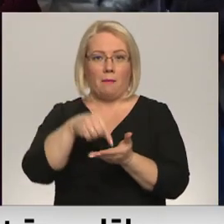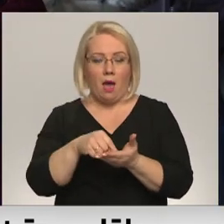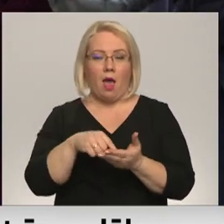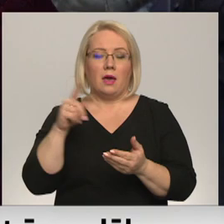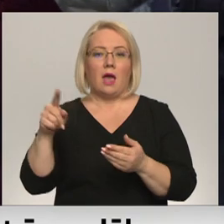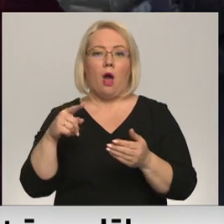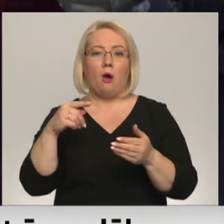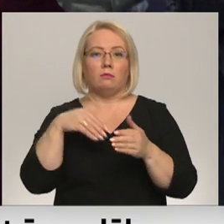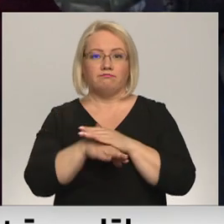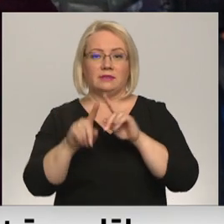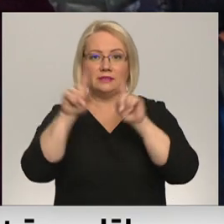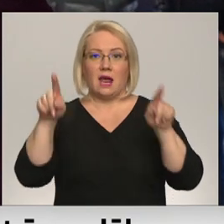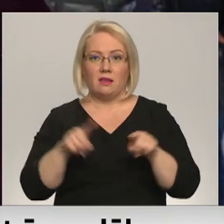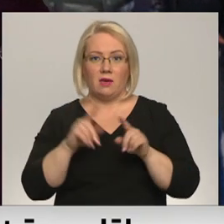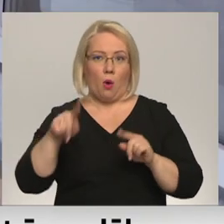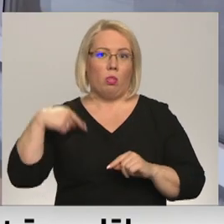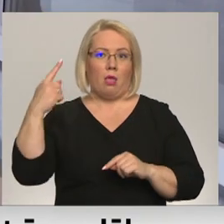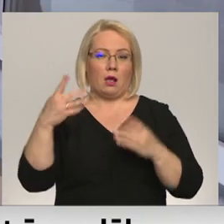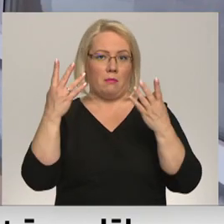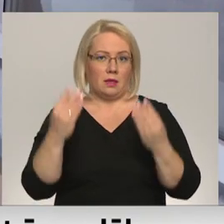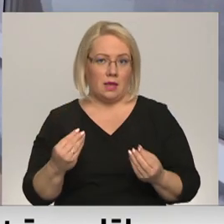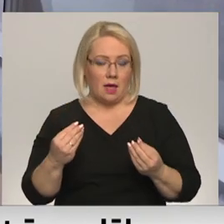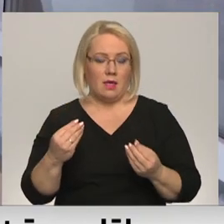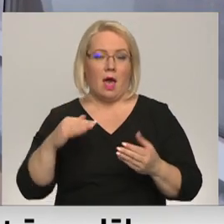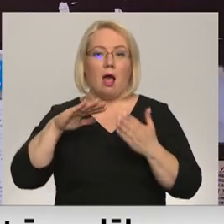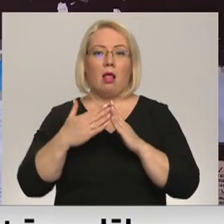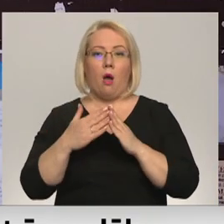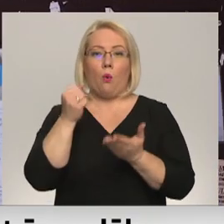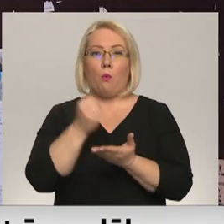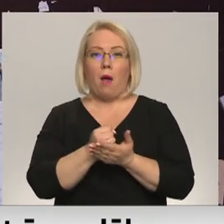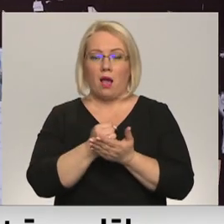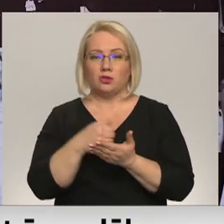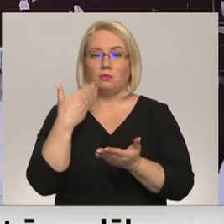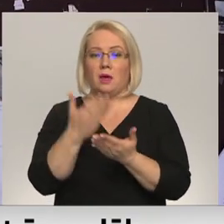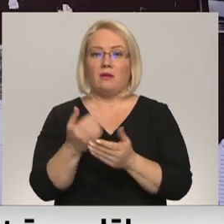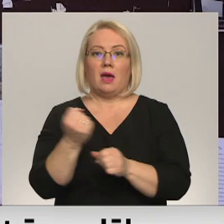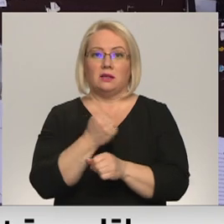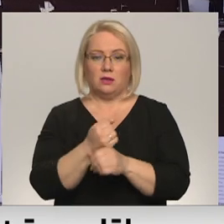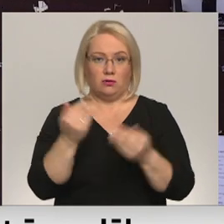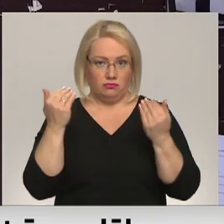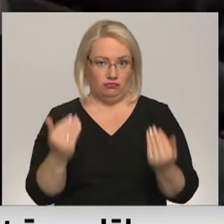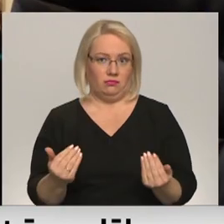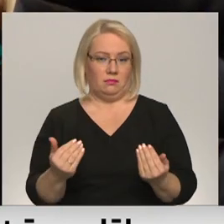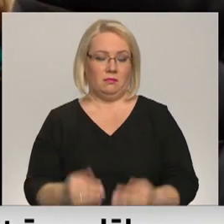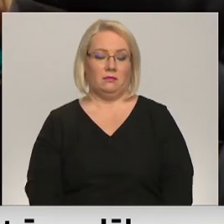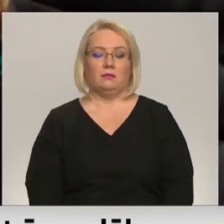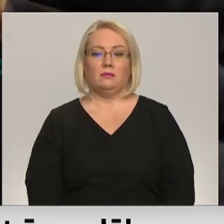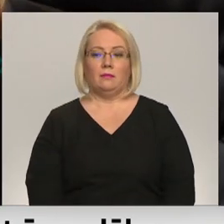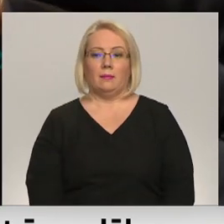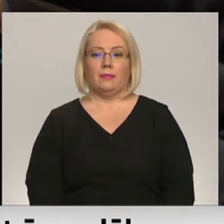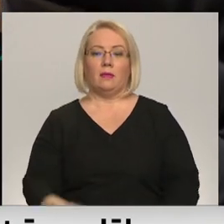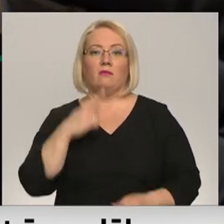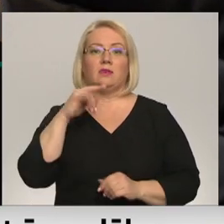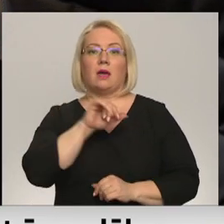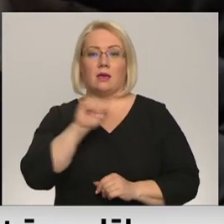piedāvāja atnāktu un izdrukātu nākamajā dienā. Tikmēr lauku pagastos to piedāvāja izstrīt jau šajā pašā dienā. Jā, vari